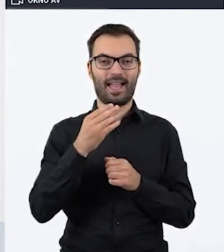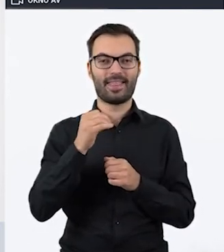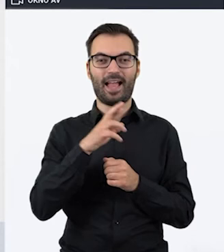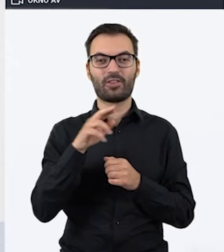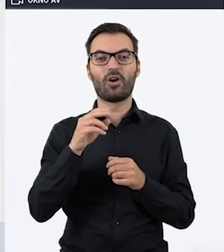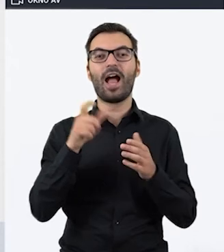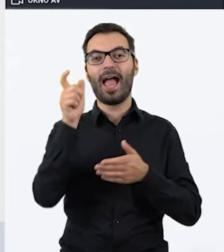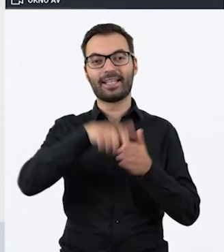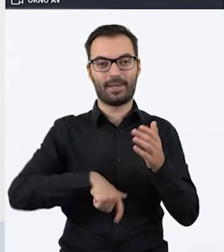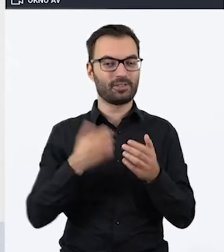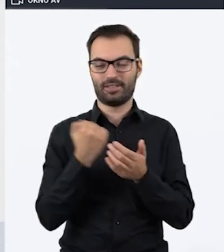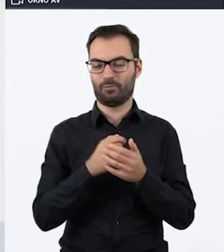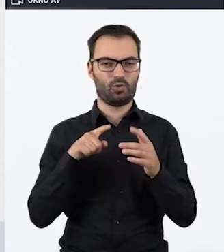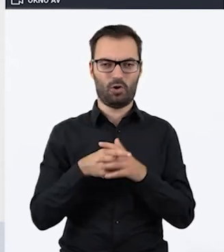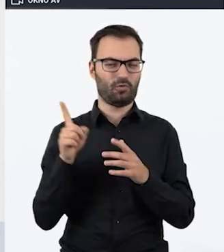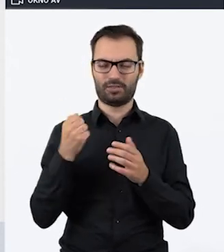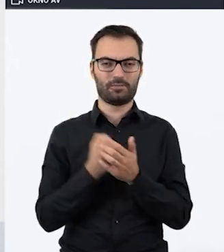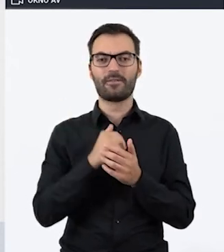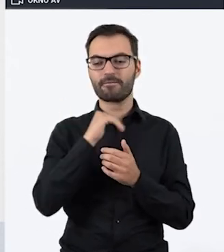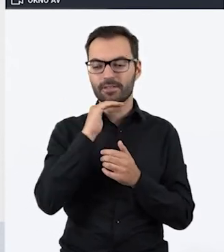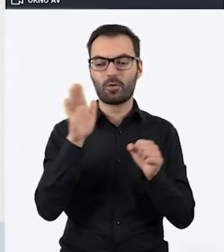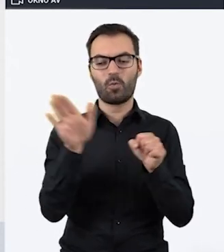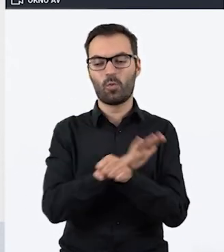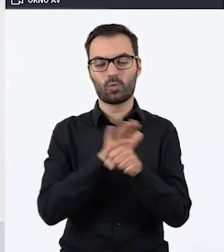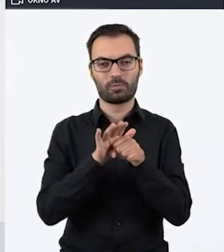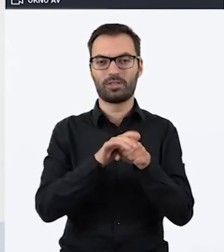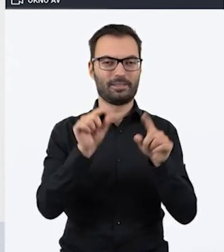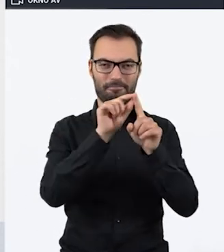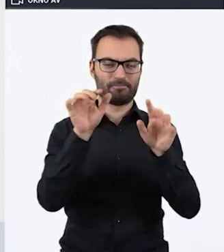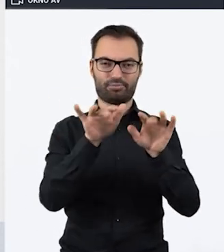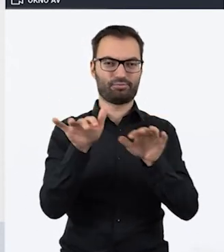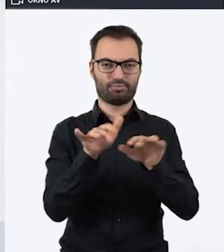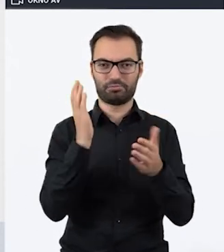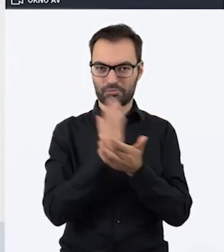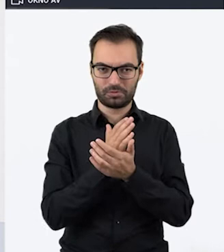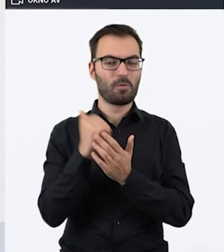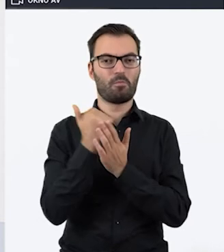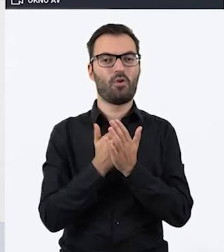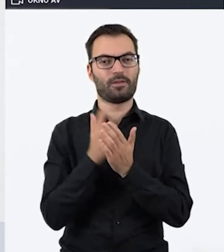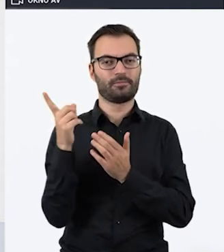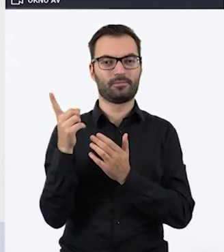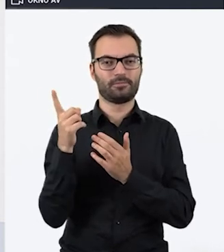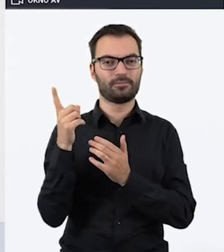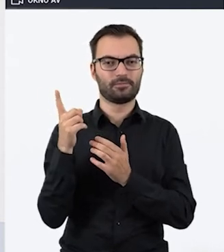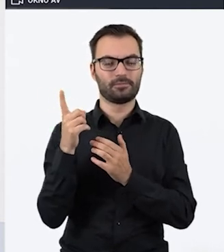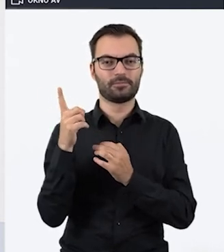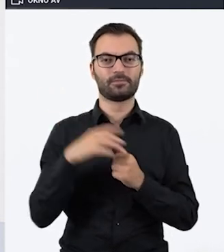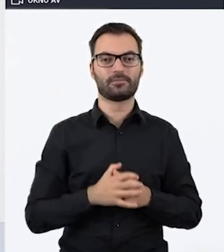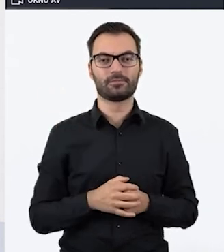stronie internetowej nie trzeba się w żaden sposób logować. Wystarczy uzupełnić kilka linijek tekstu i program generator